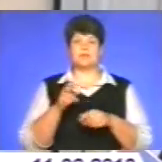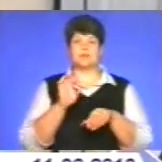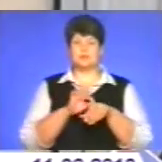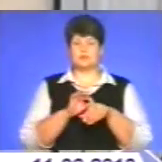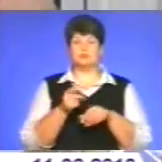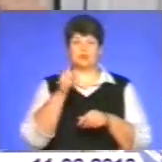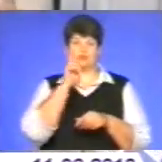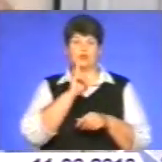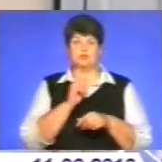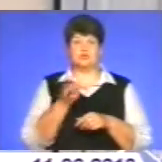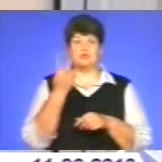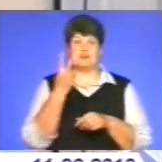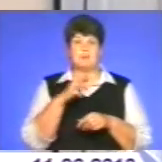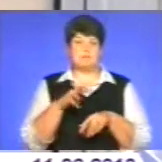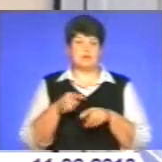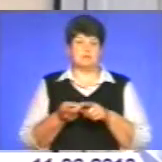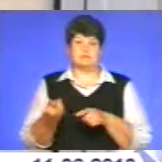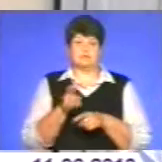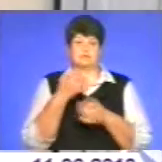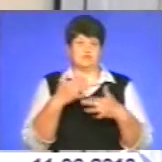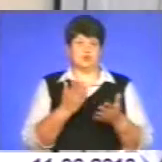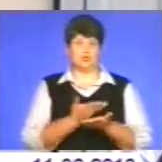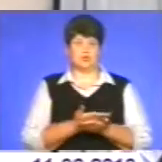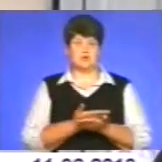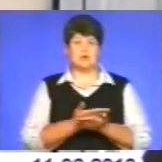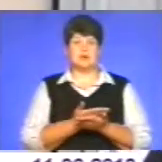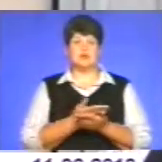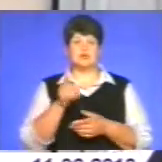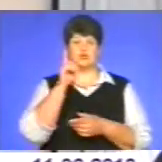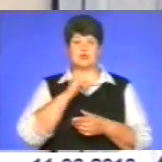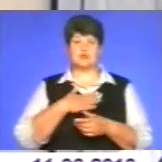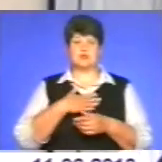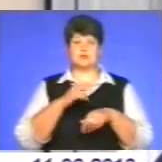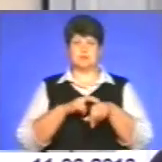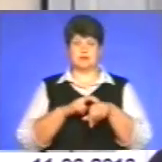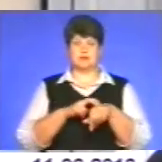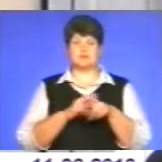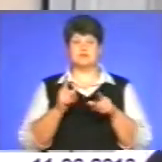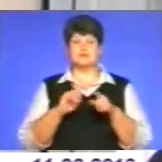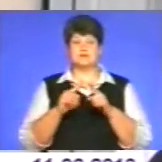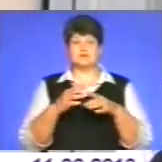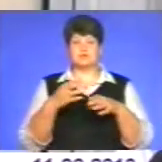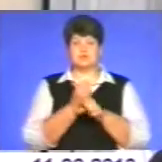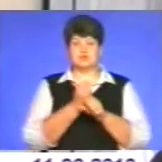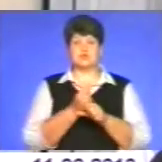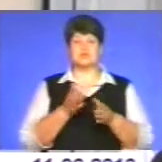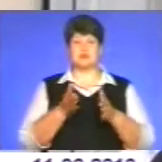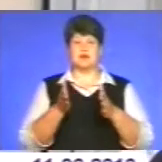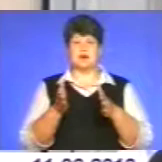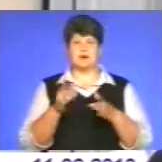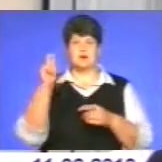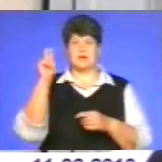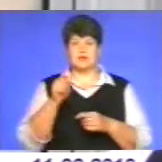два метри, буквально Максима Кривоносова, вони вже тут. І зручно для наших лікарів, тому що значно скорочується час добирання лікарів на